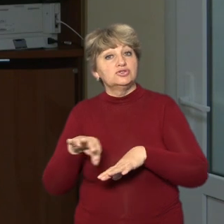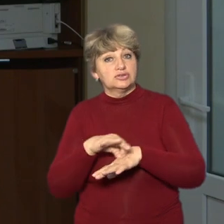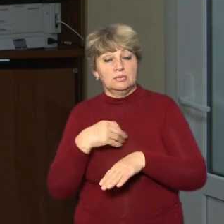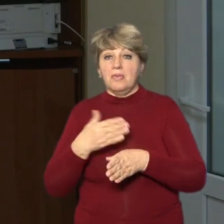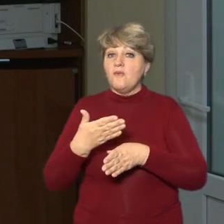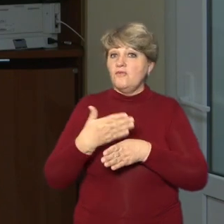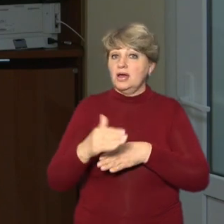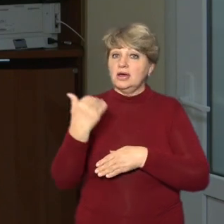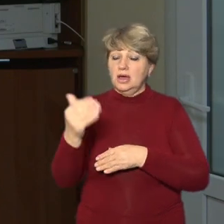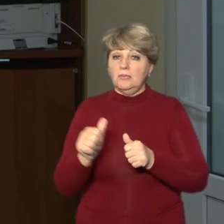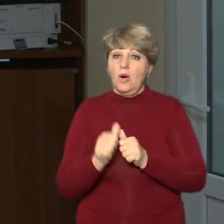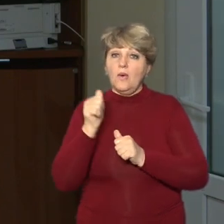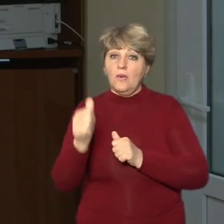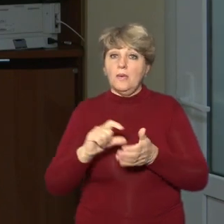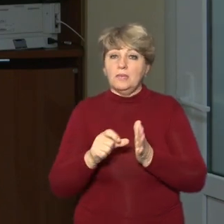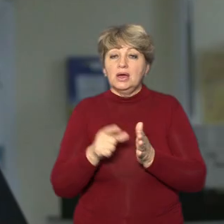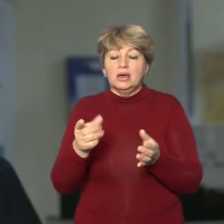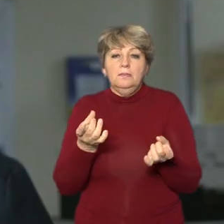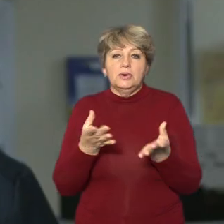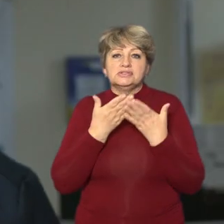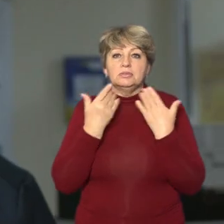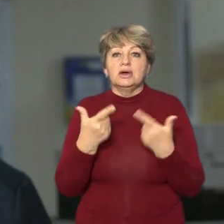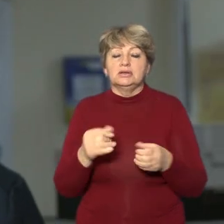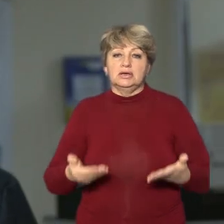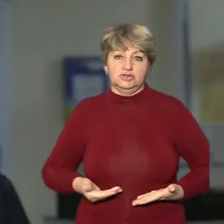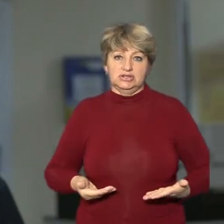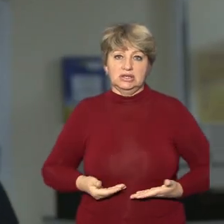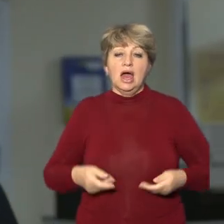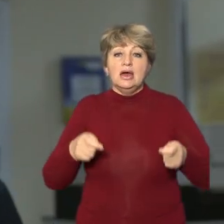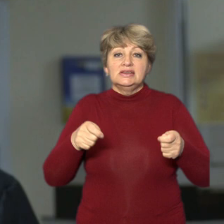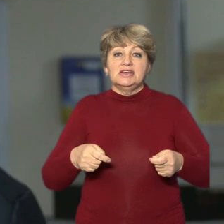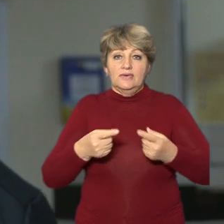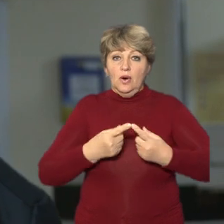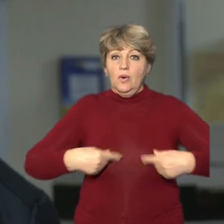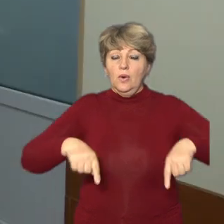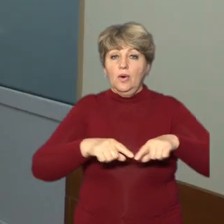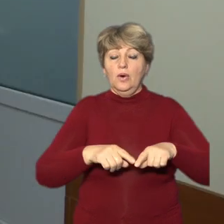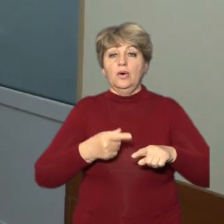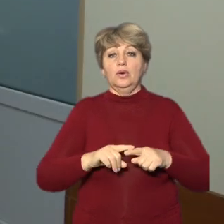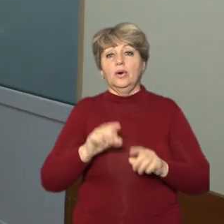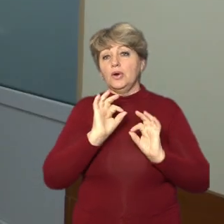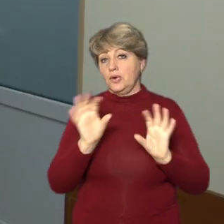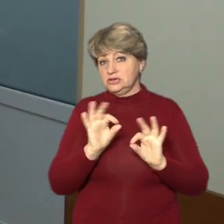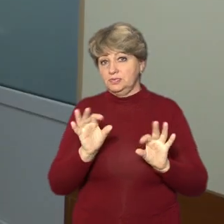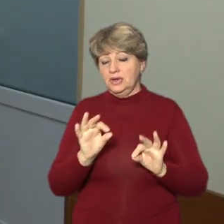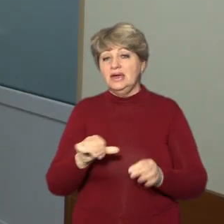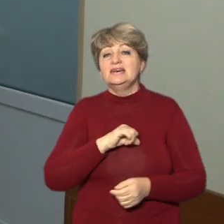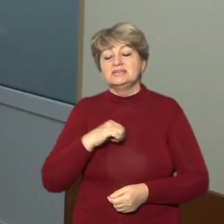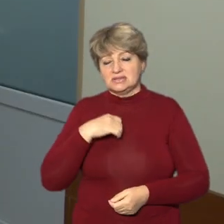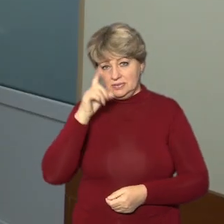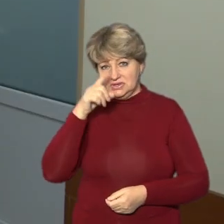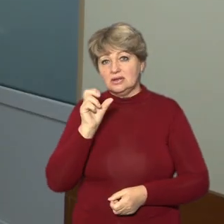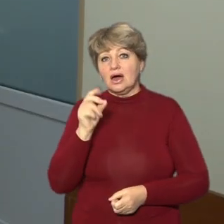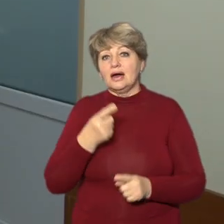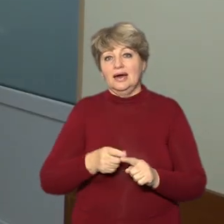виділили їм окрему палату, тому що їм просто нема де жити. Завідувач Центру онкоурології Роман Морар-Обролесько розповідає, і сам знає, як це